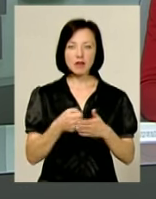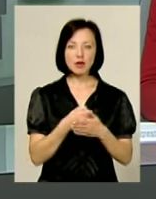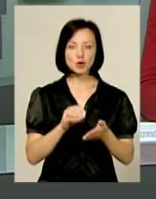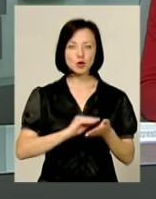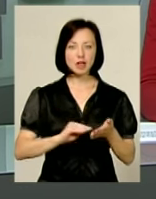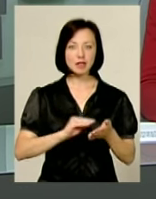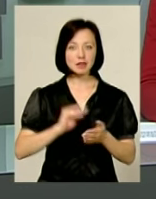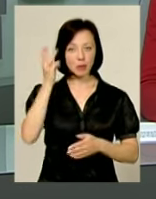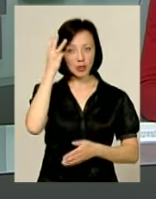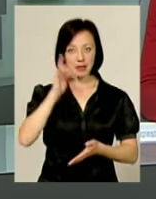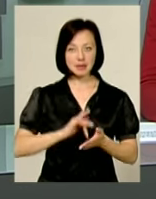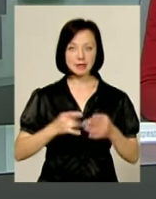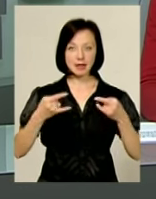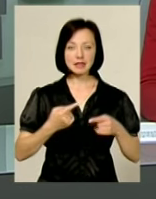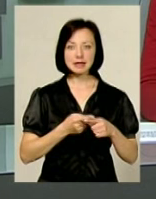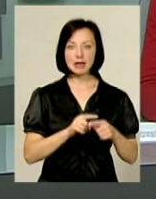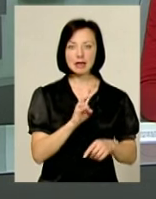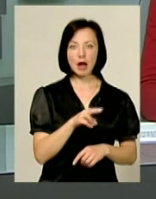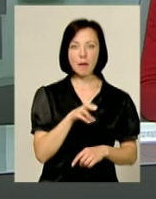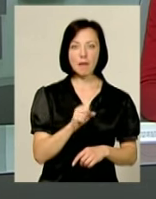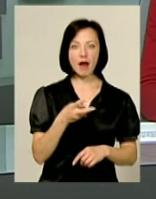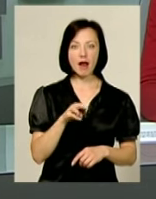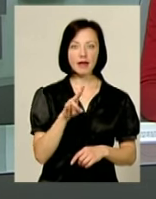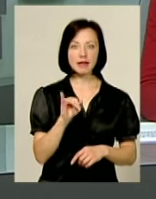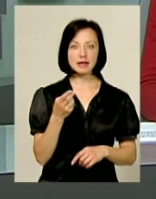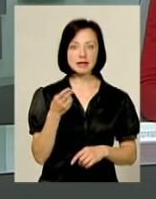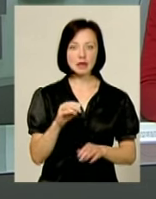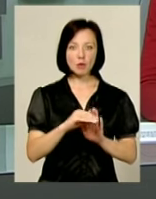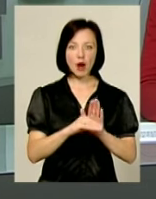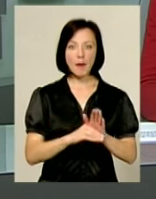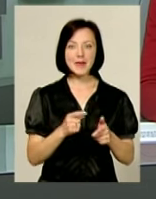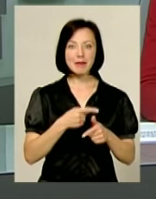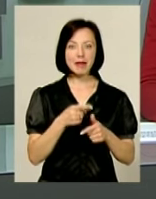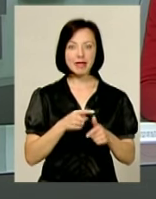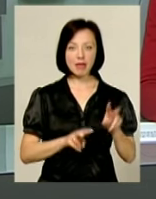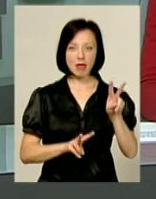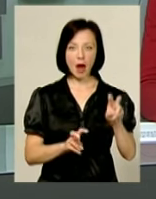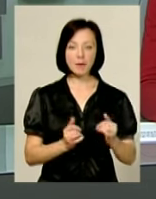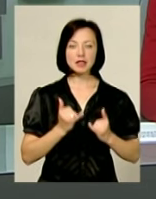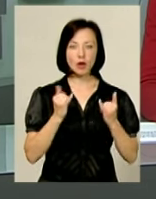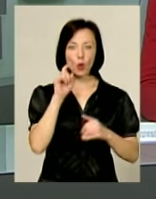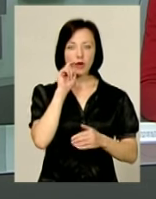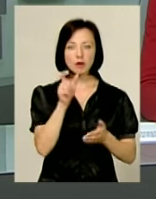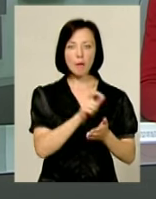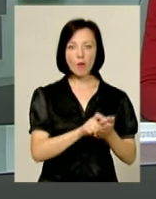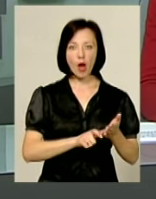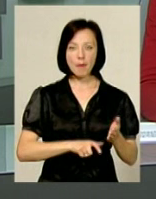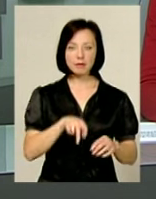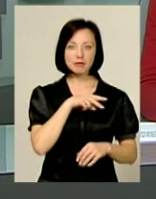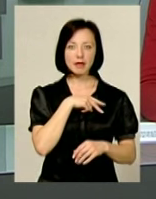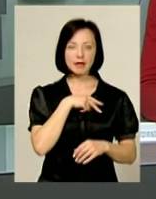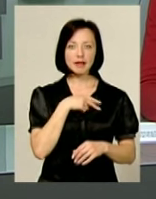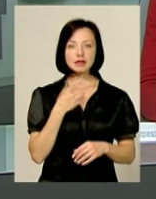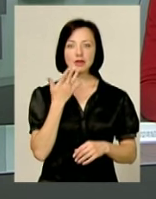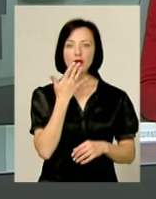«Поділля Центр». Це Наталя Паляниця із програмою «Імена», присвячена українському поету, володарю Національної премії України імені